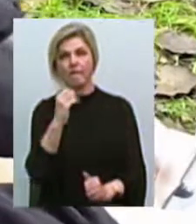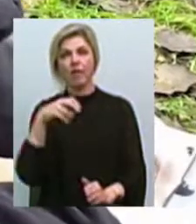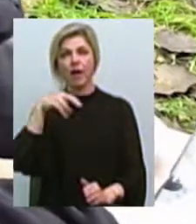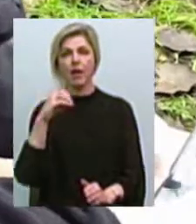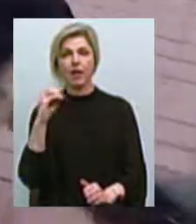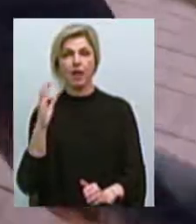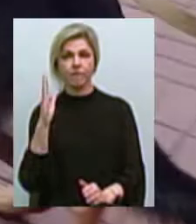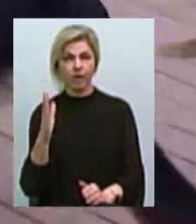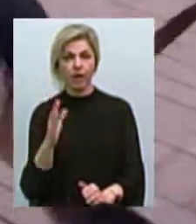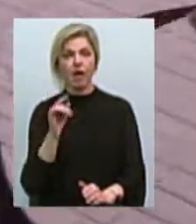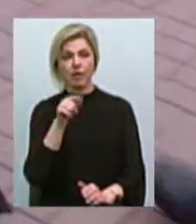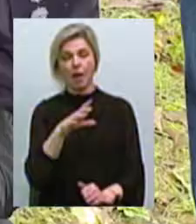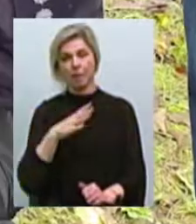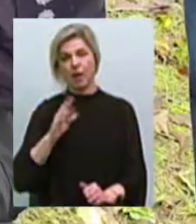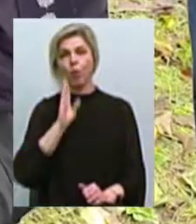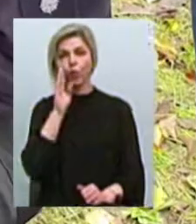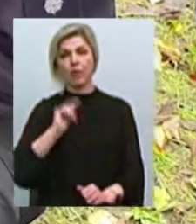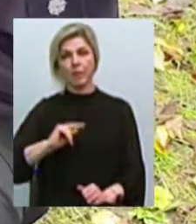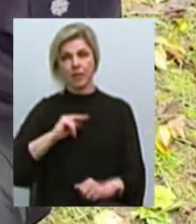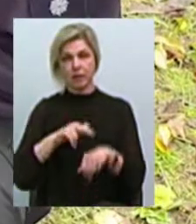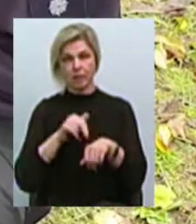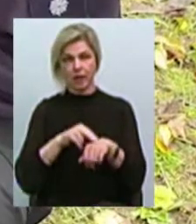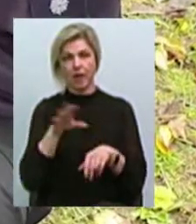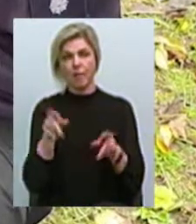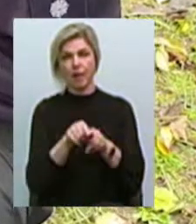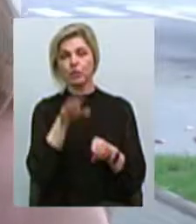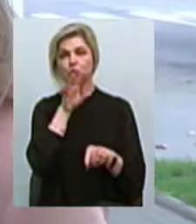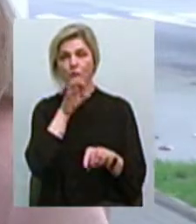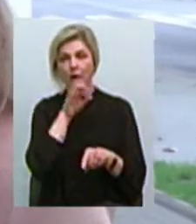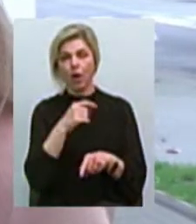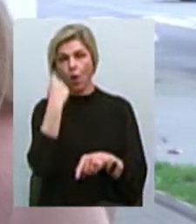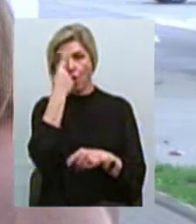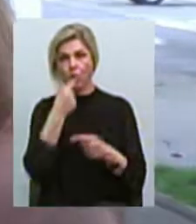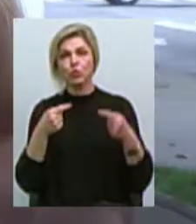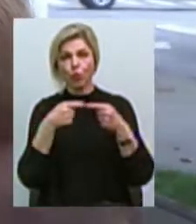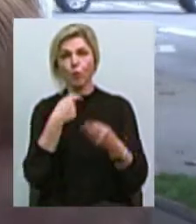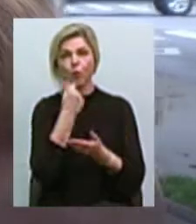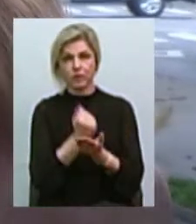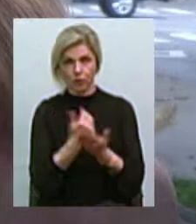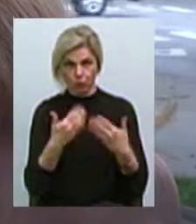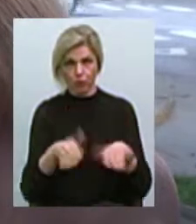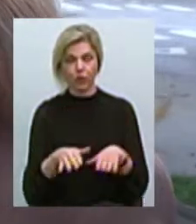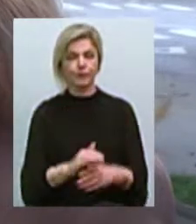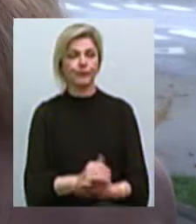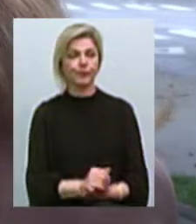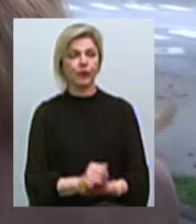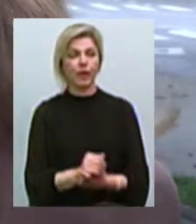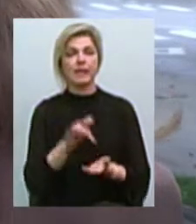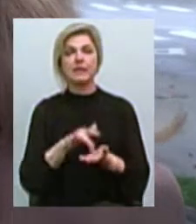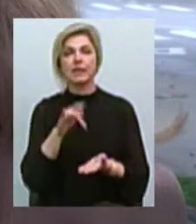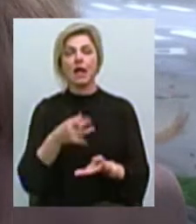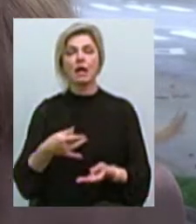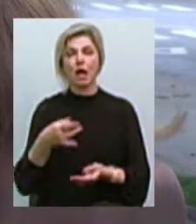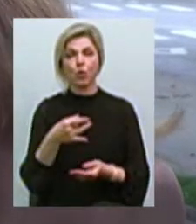працювали експерти та кінологи. Особу загиблого поліція вже встановила. Сьогодні близько сьомої ранку на вулиці Набережній у центральному районі